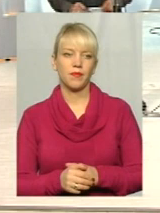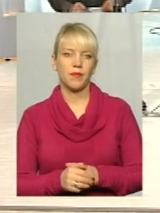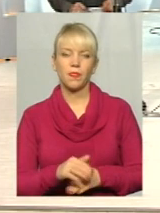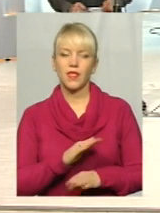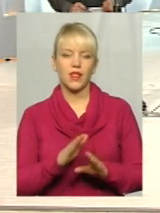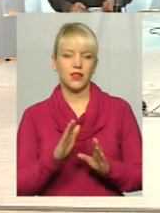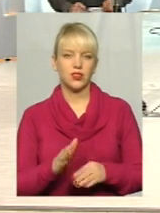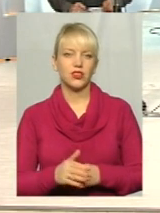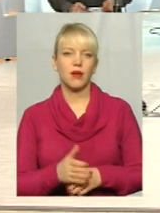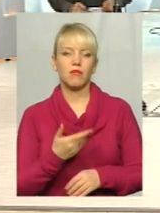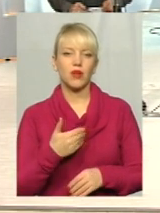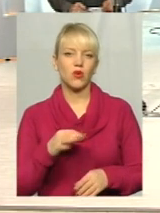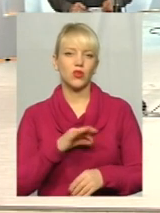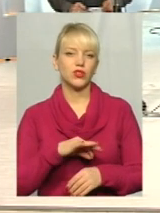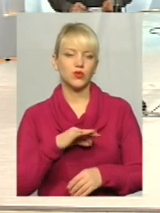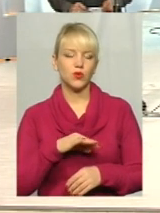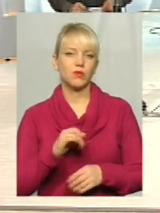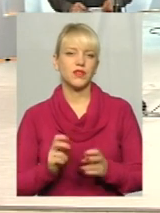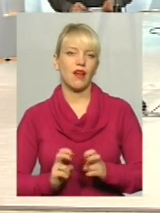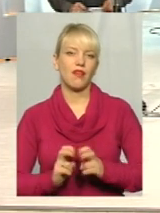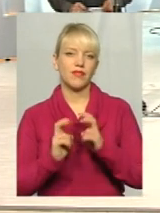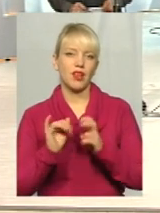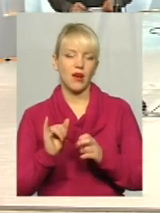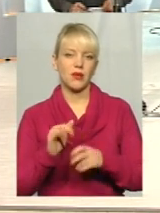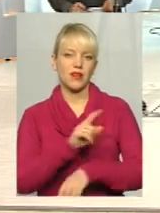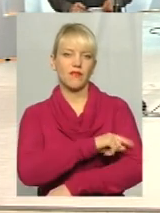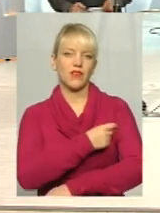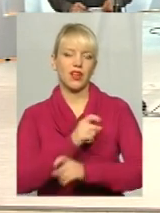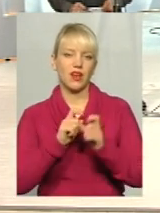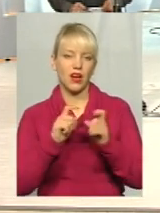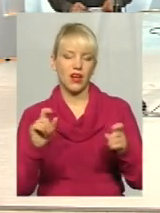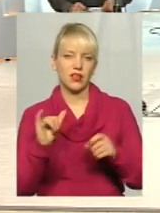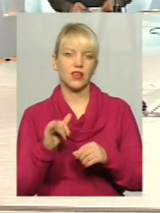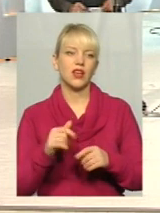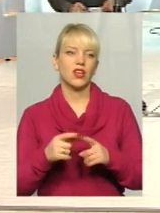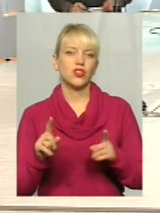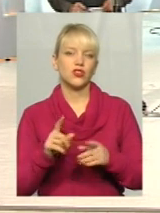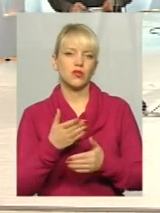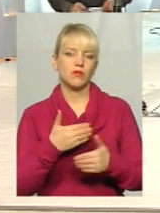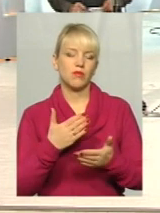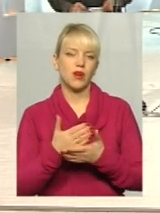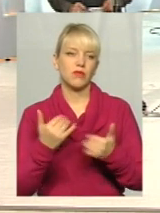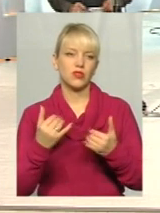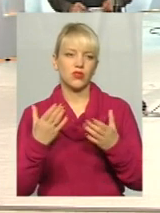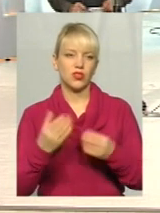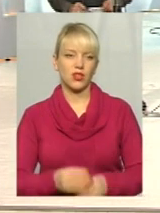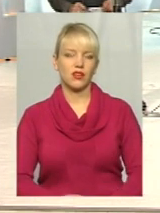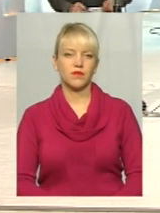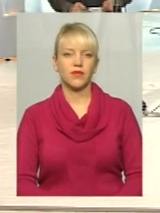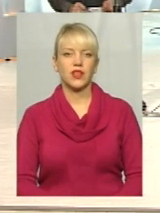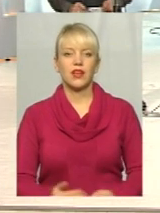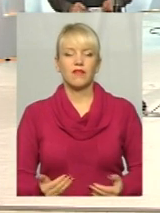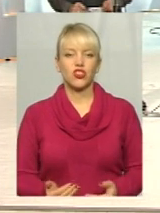лише, а ми користуємося ліфтами і в лікарнях, і в установах, що маємо на сьогоднішній день? В житловому фонді ми маємо